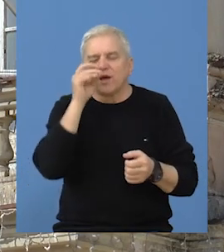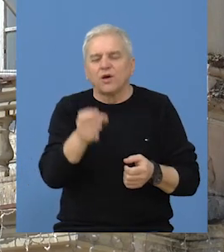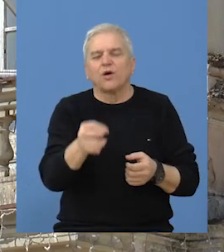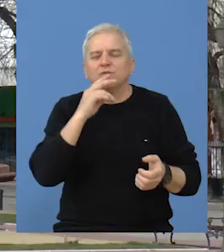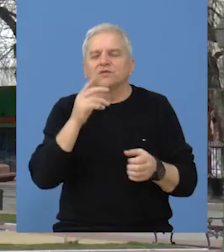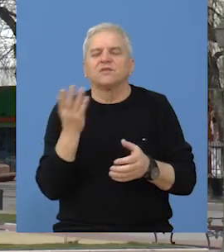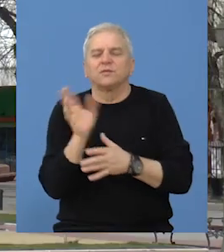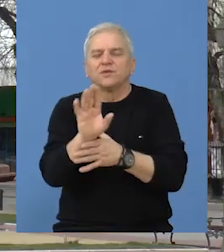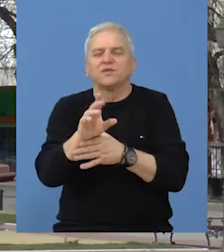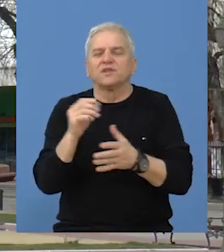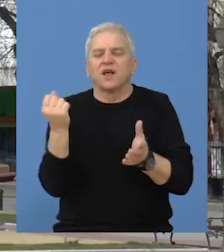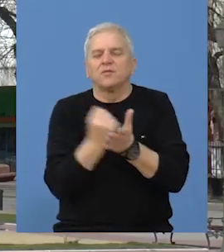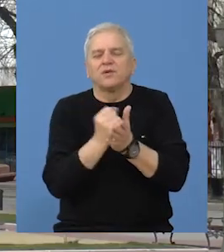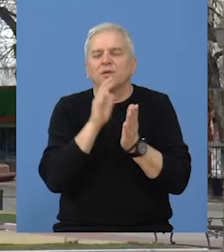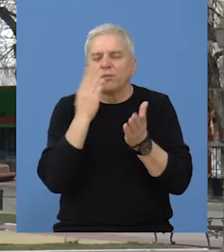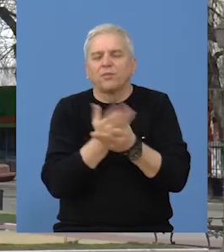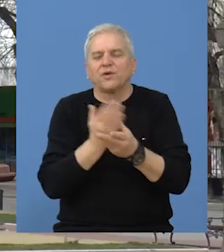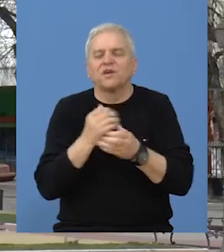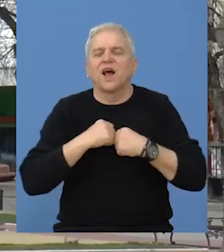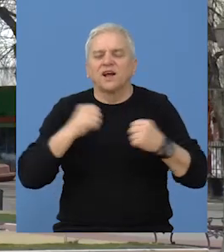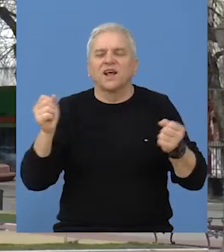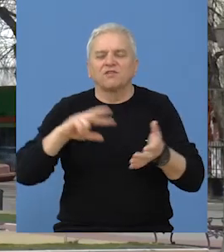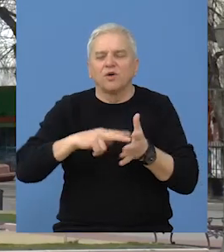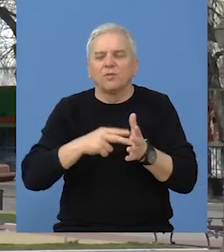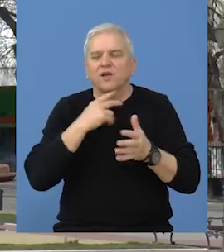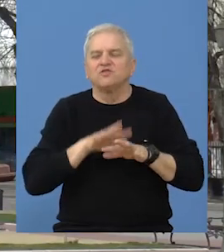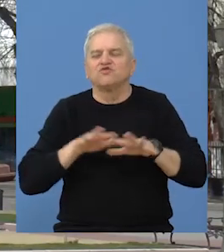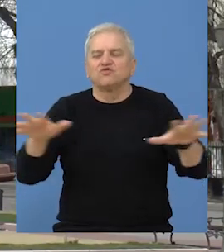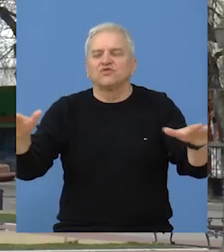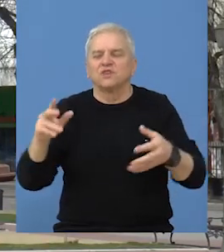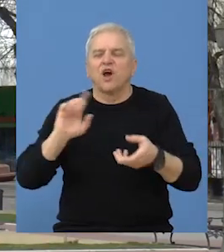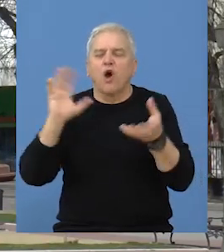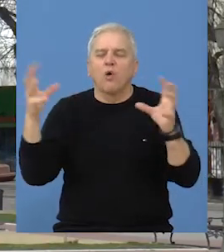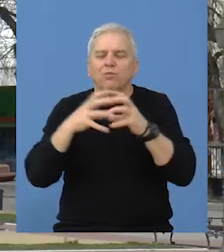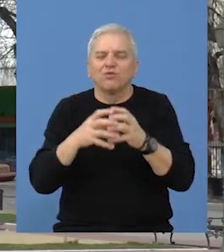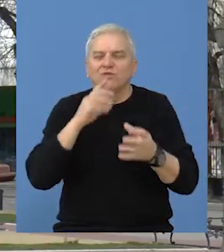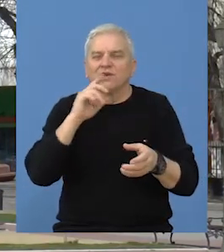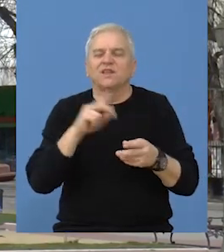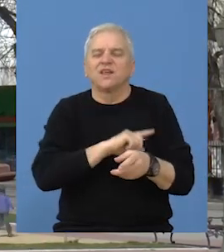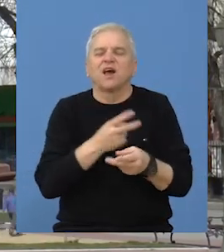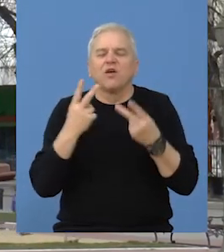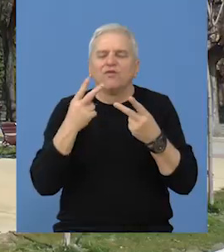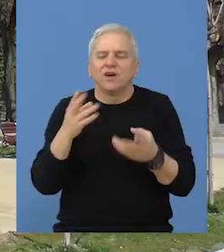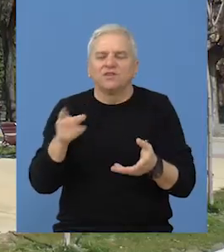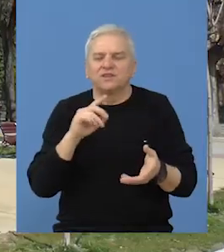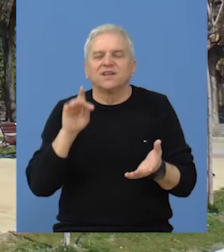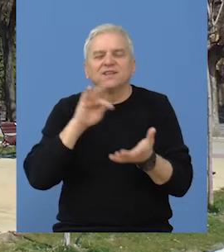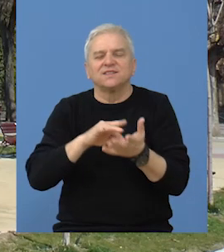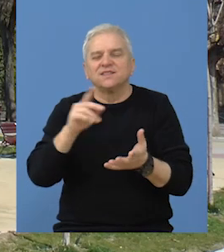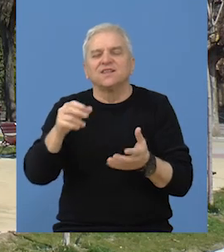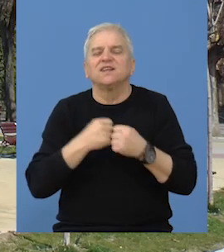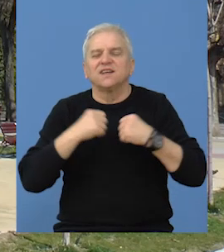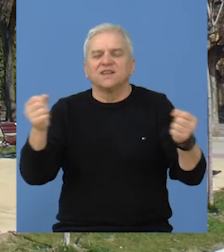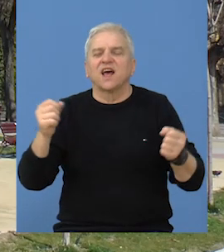lokalne samouprave predstavlja dokument razvojnog planiranja najšireg obuhvata i najvećeg značaja. Cilj